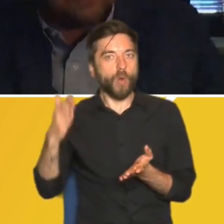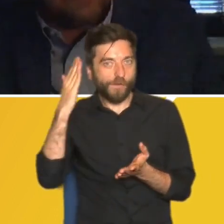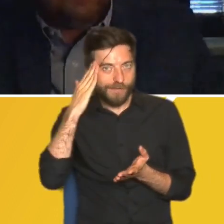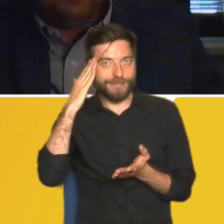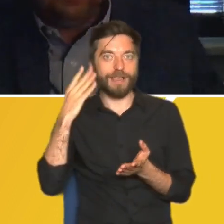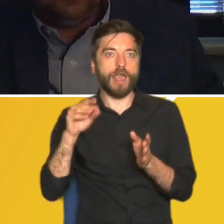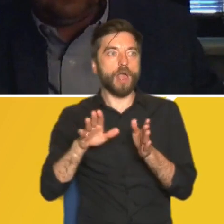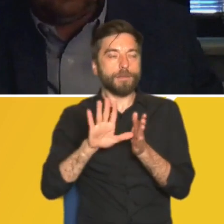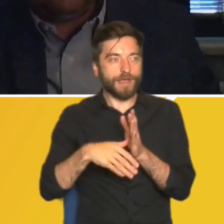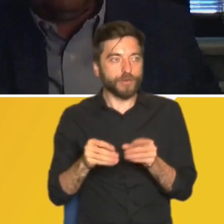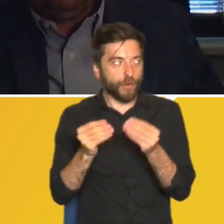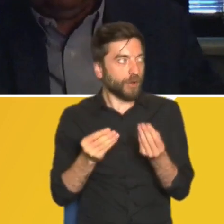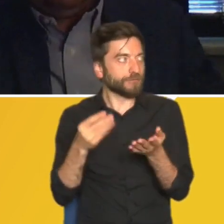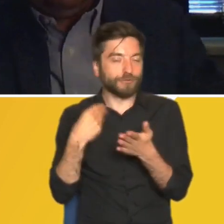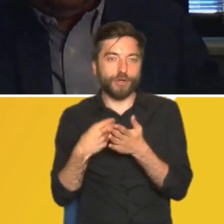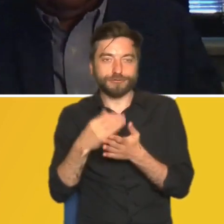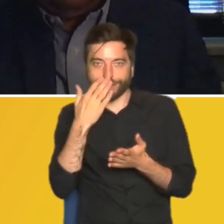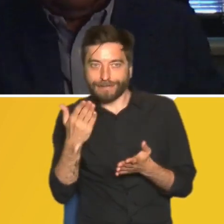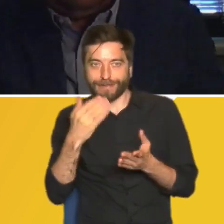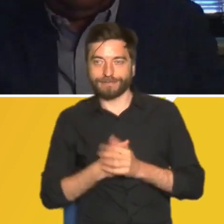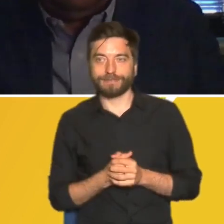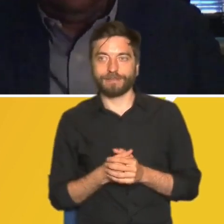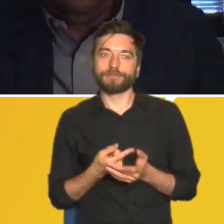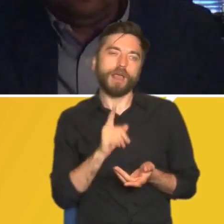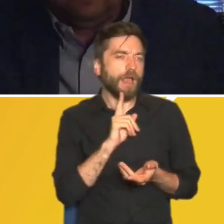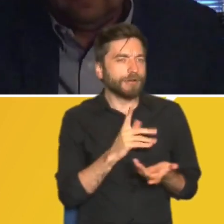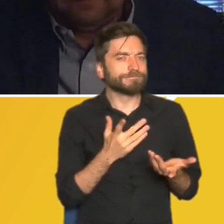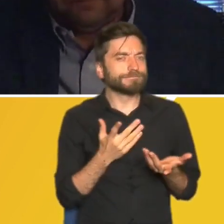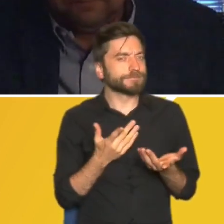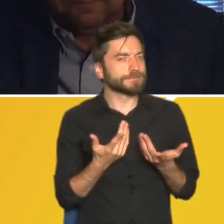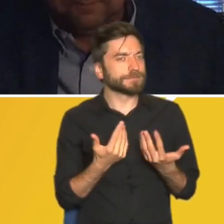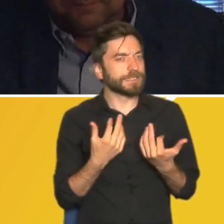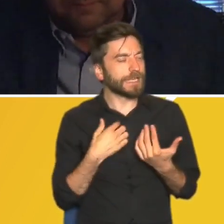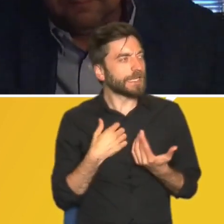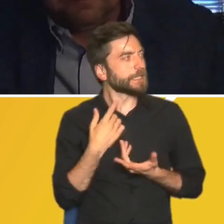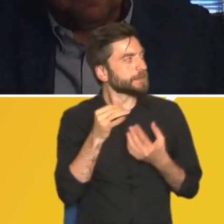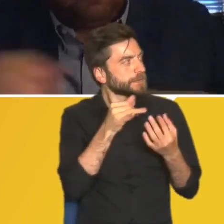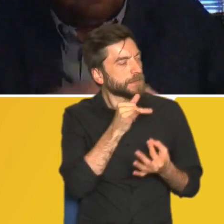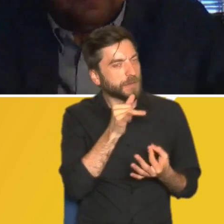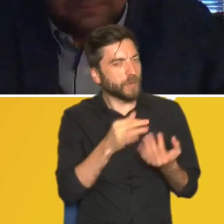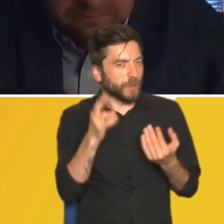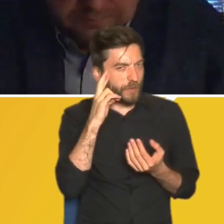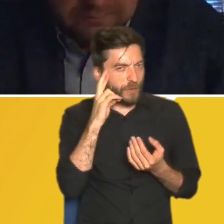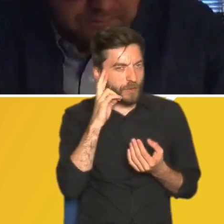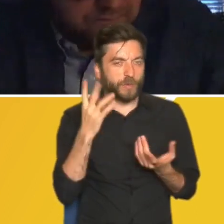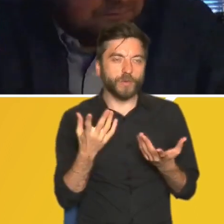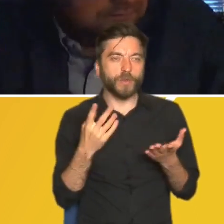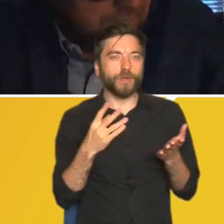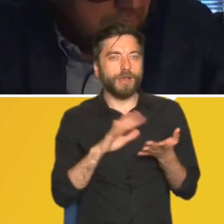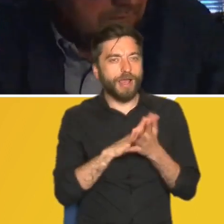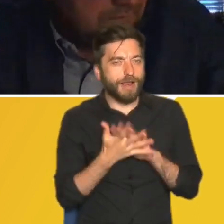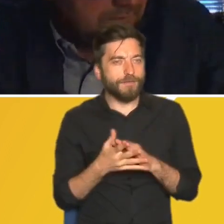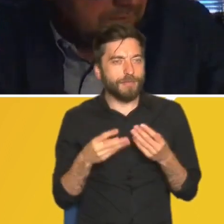urbanizacji no tylko że realnie no to próbuje próbuje to zrozumieć jakby tą koncepcję reformy